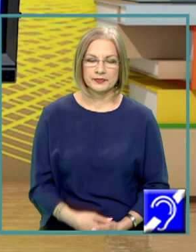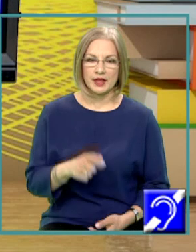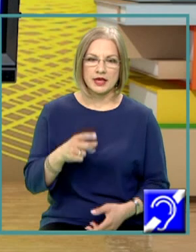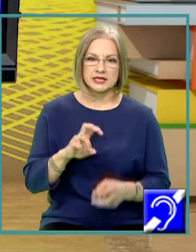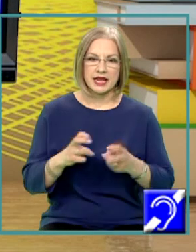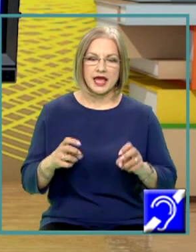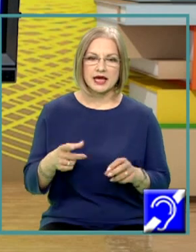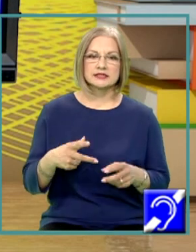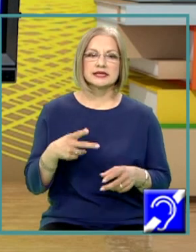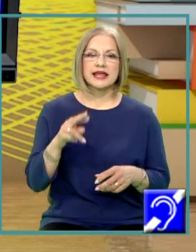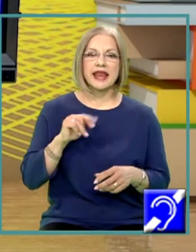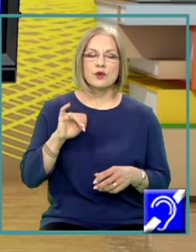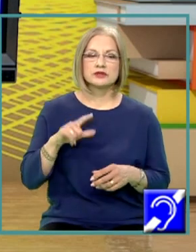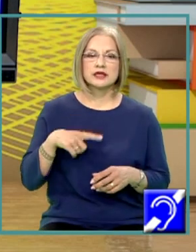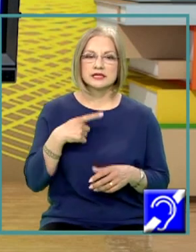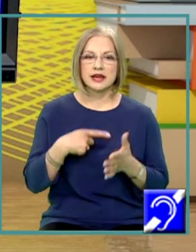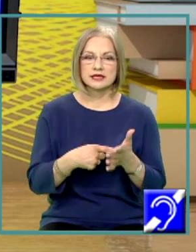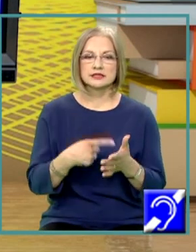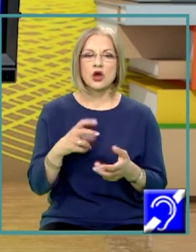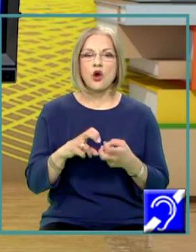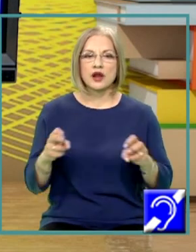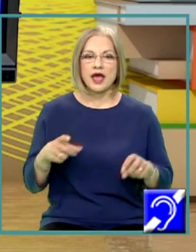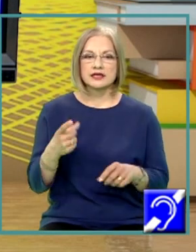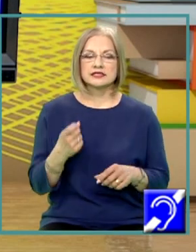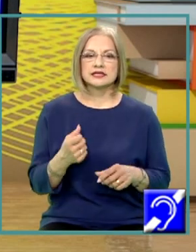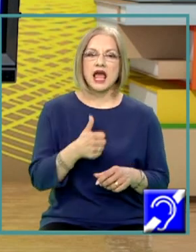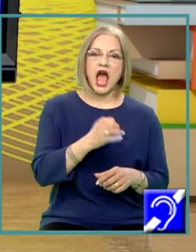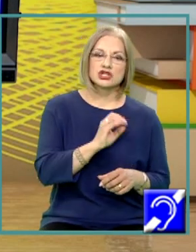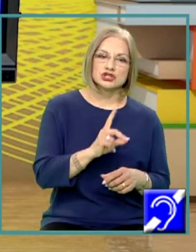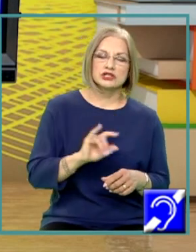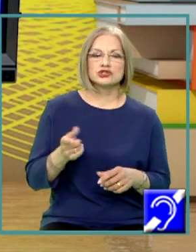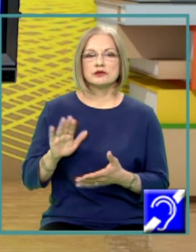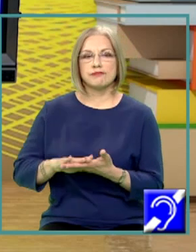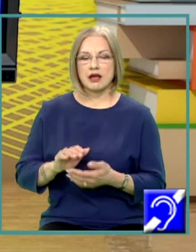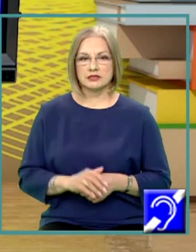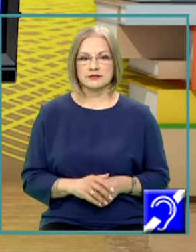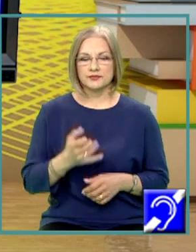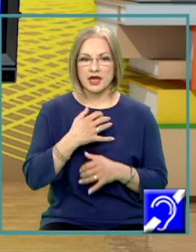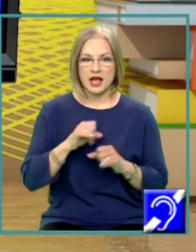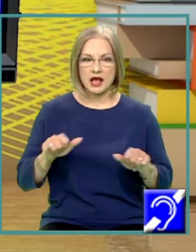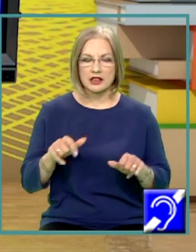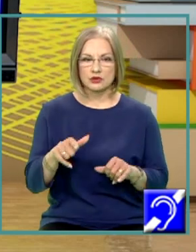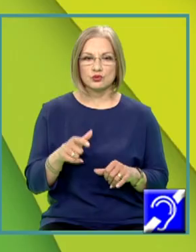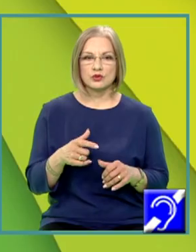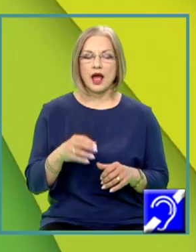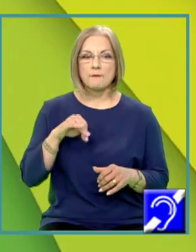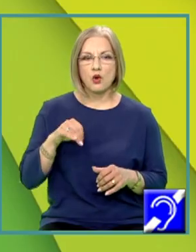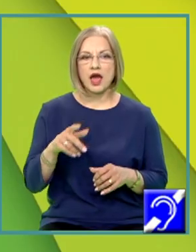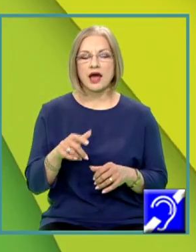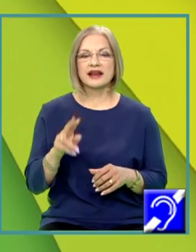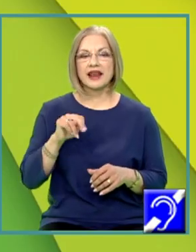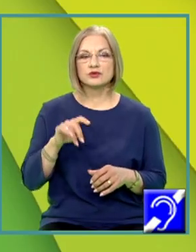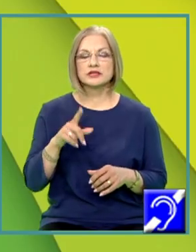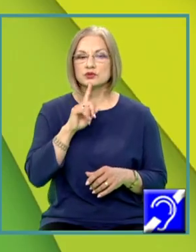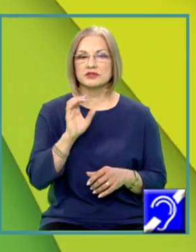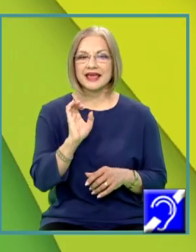neutralizare reprezintă reacția dintre un acid și o bază. Căldura molară de neutralizare, numită și